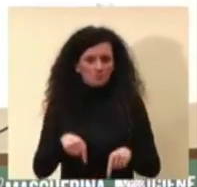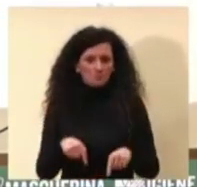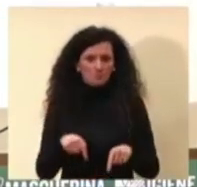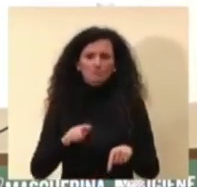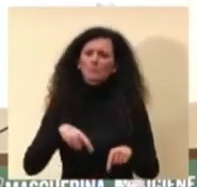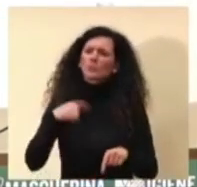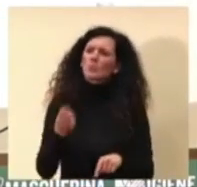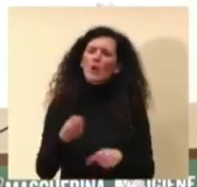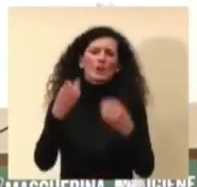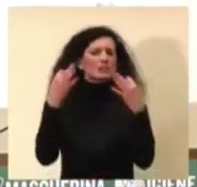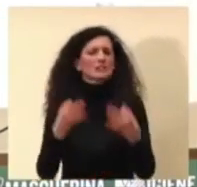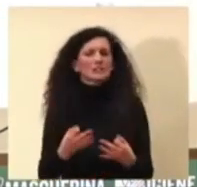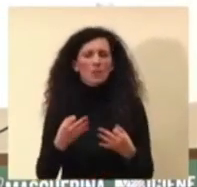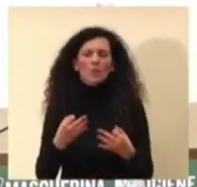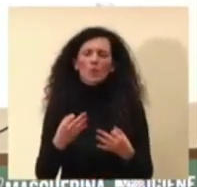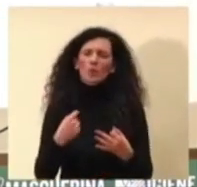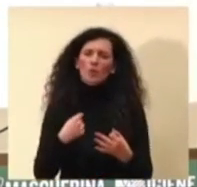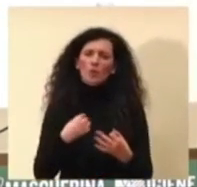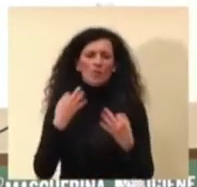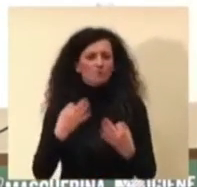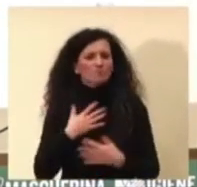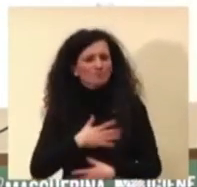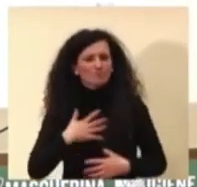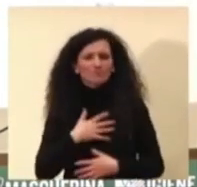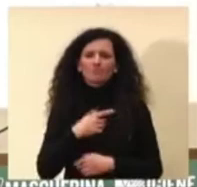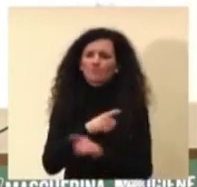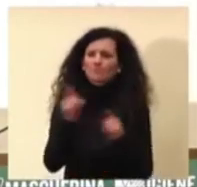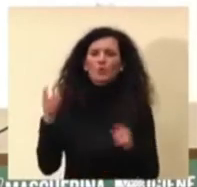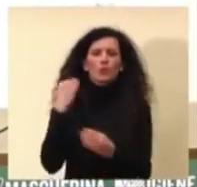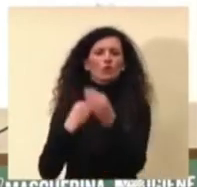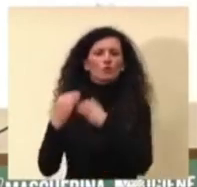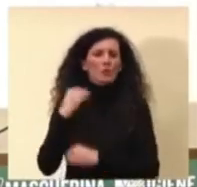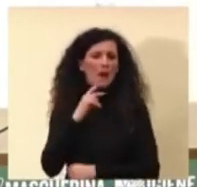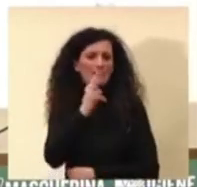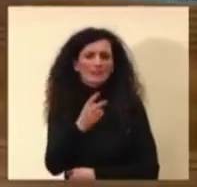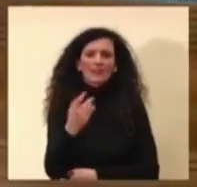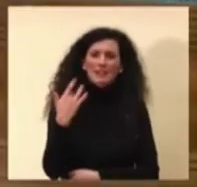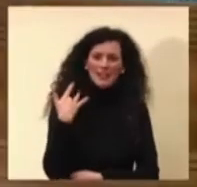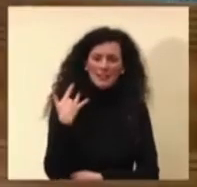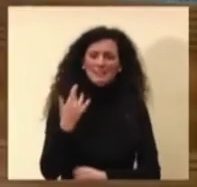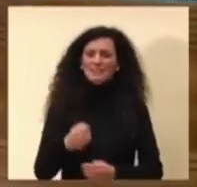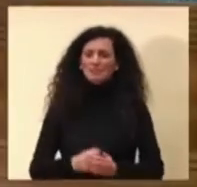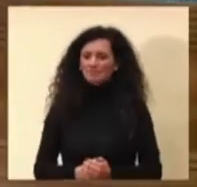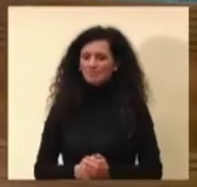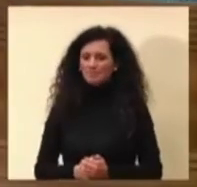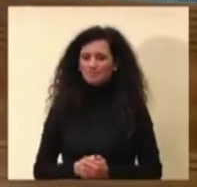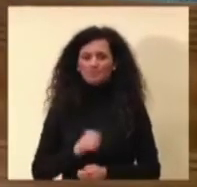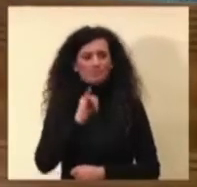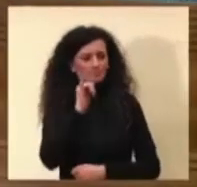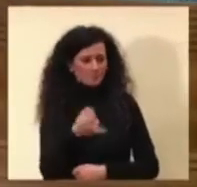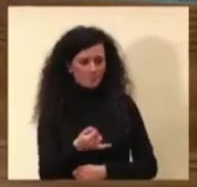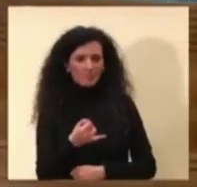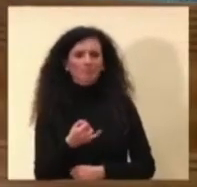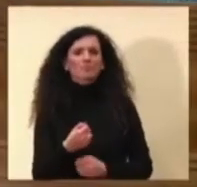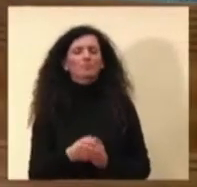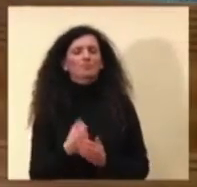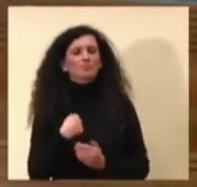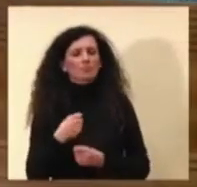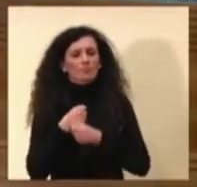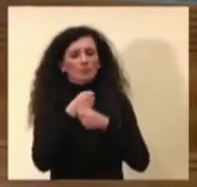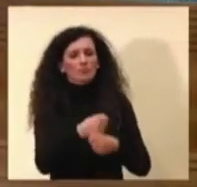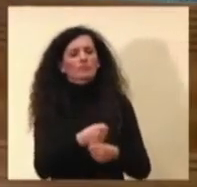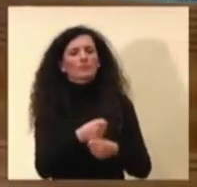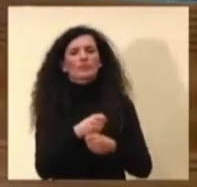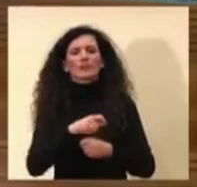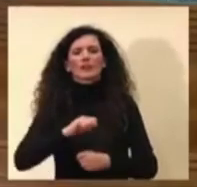più che felice di riprendere le vostre domande. Grazie. Sì, cedo la parola al direttore